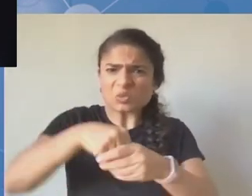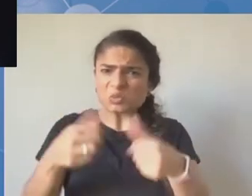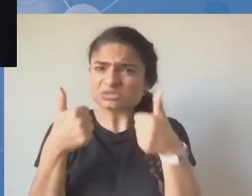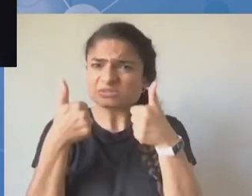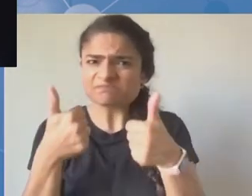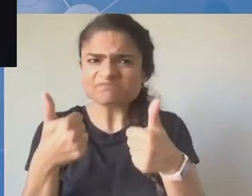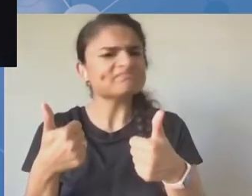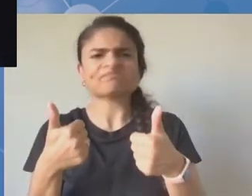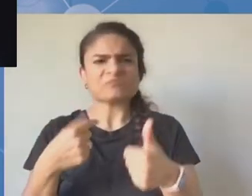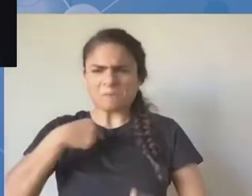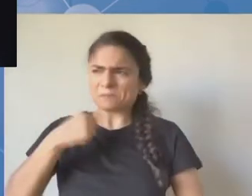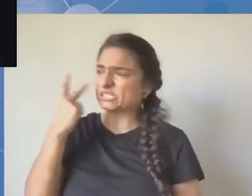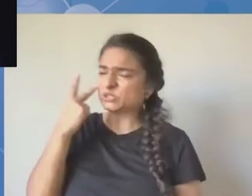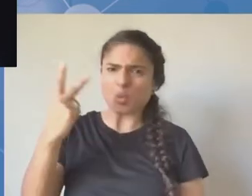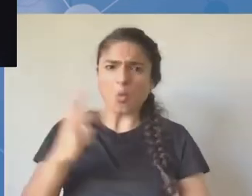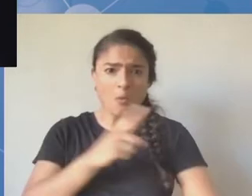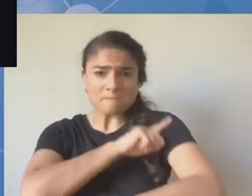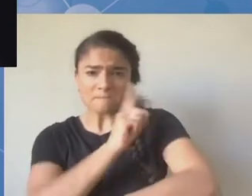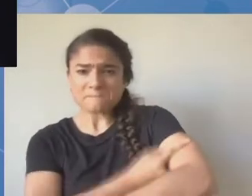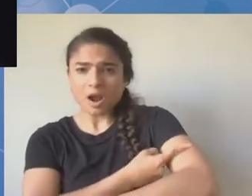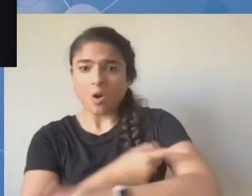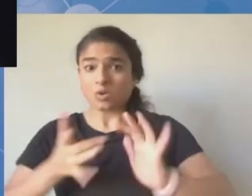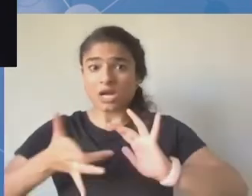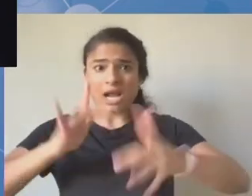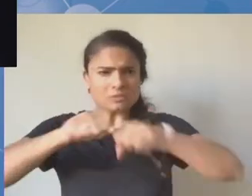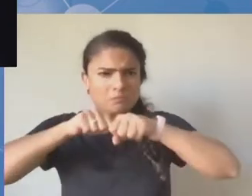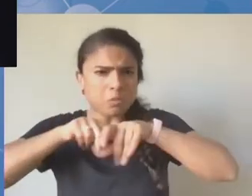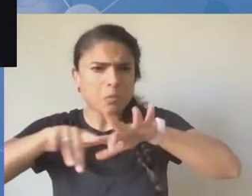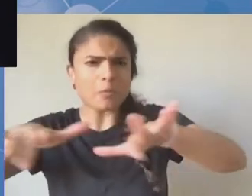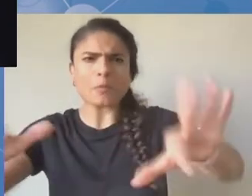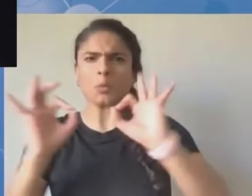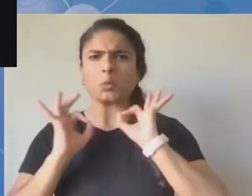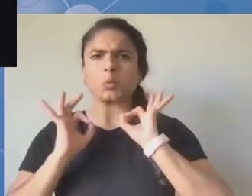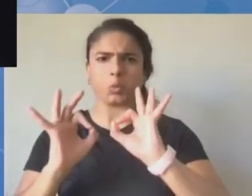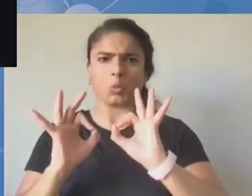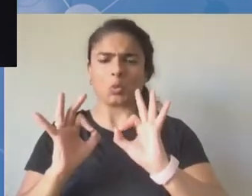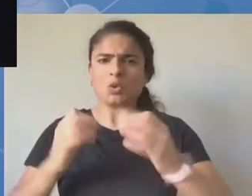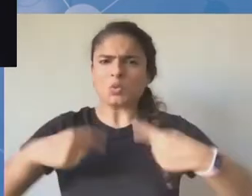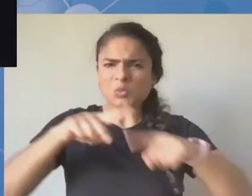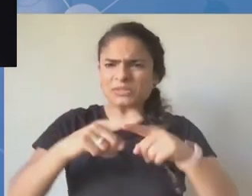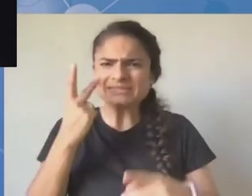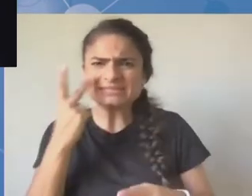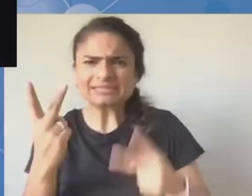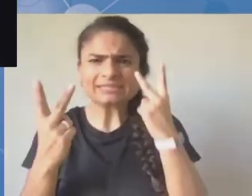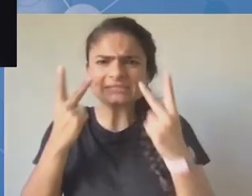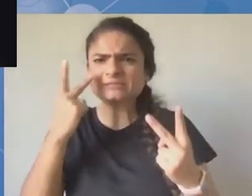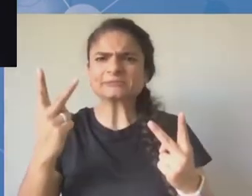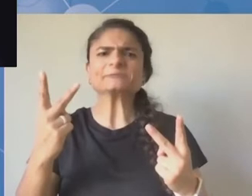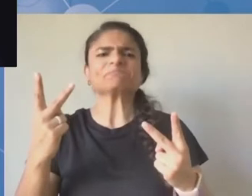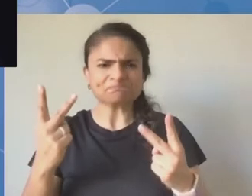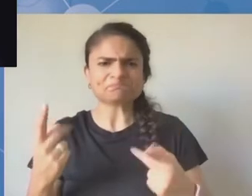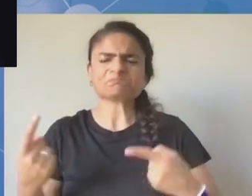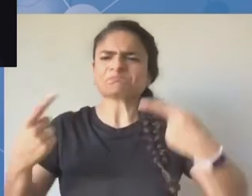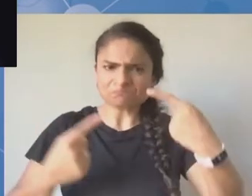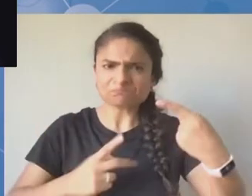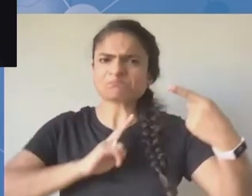inwigilacji. A zatem gdzie możemy szukać równowagi w tym zakresie? Pamiętajmy, że cały czas internet nie